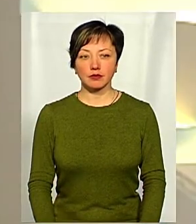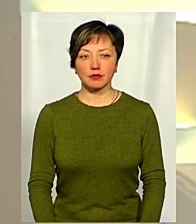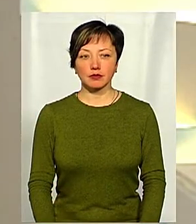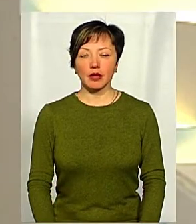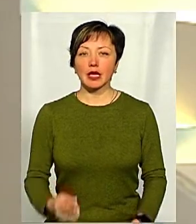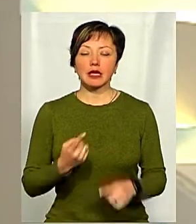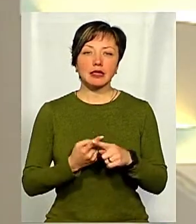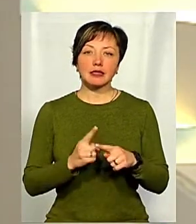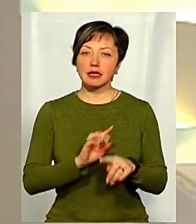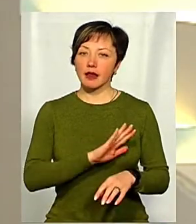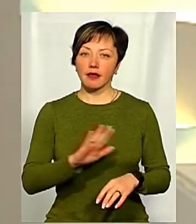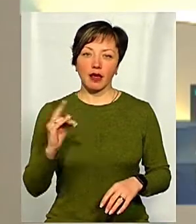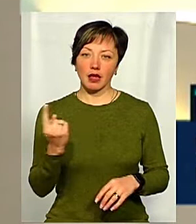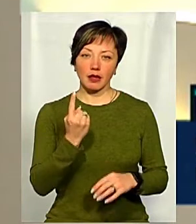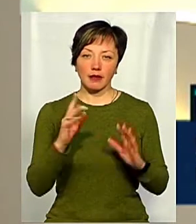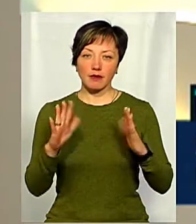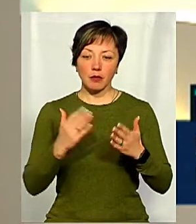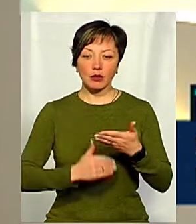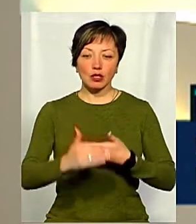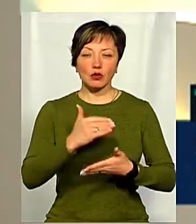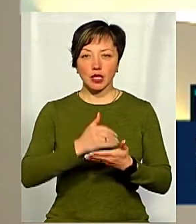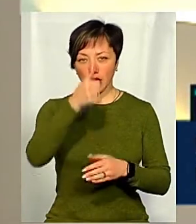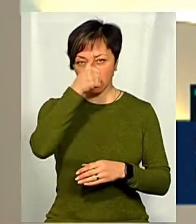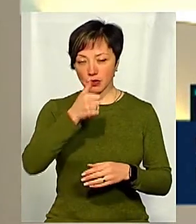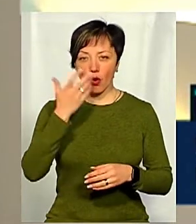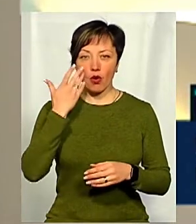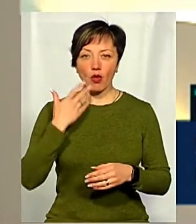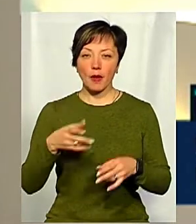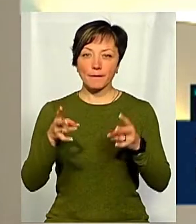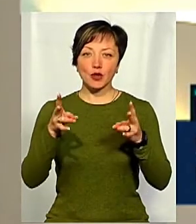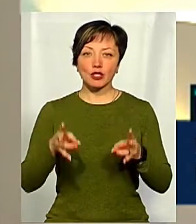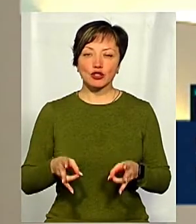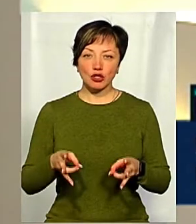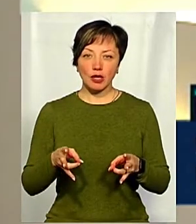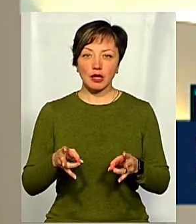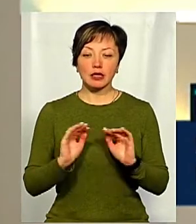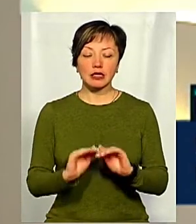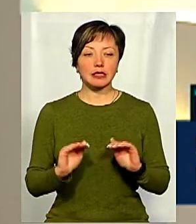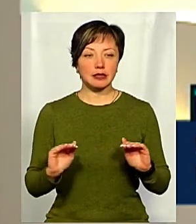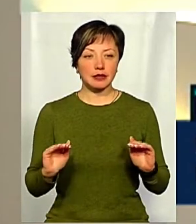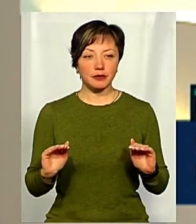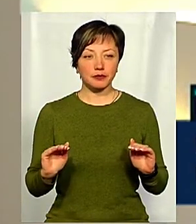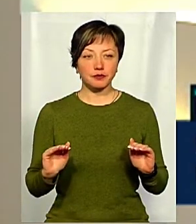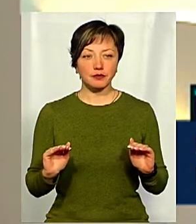Це не єдиний випадок за останній місяць, коли постраждали діти.